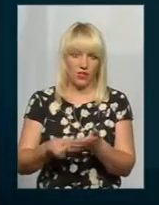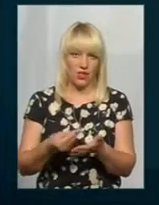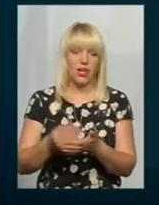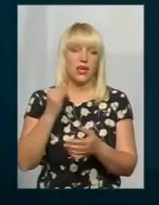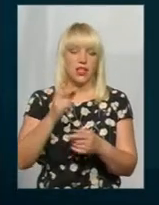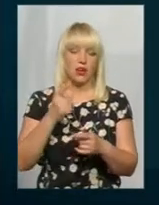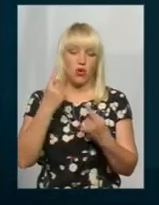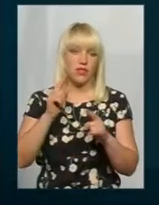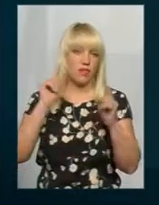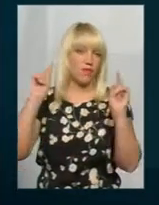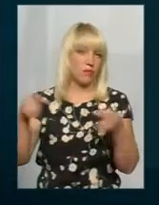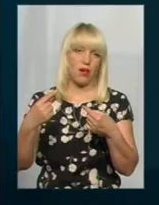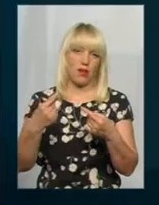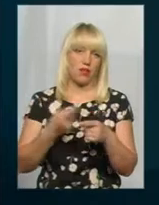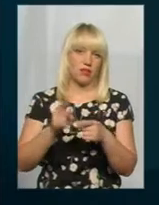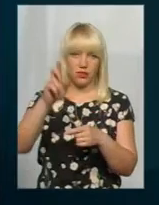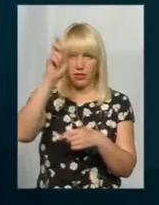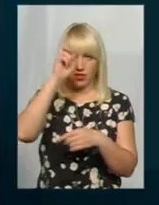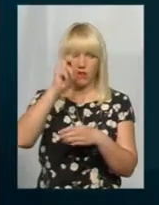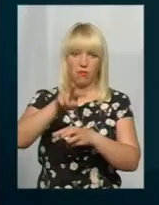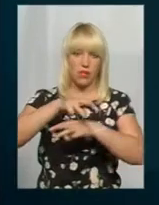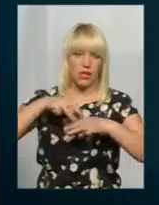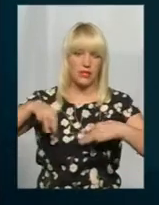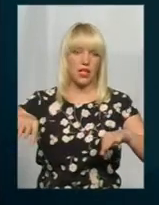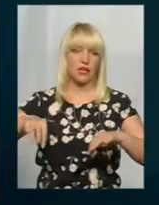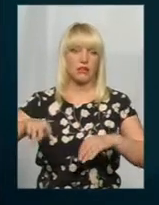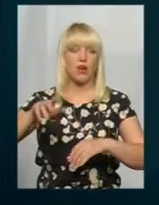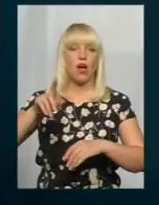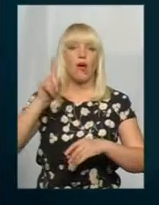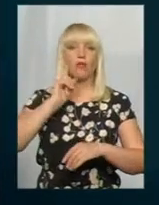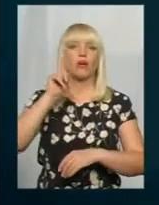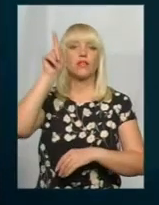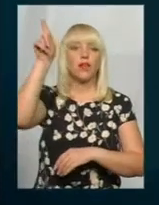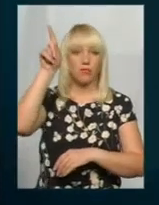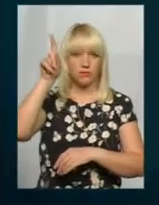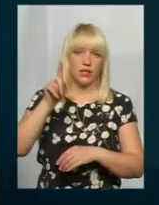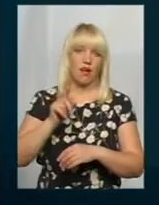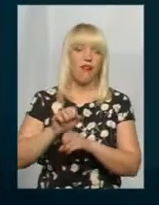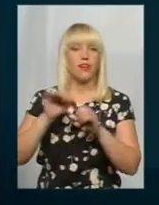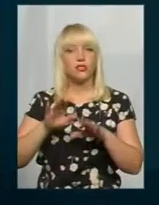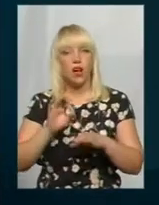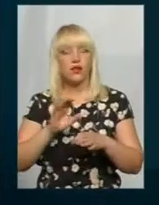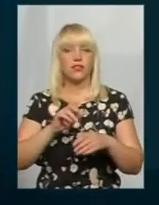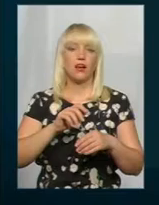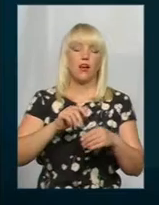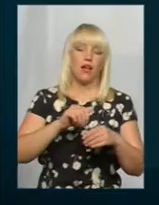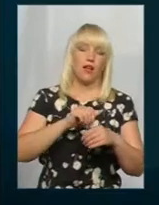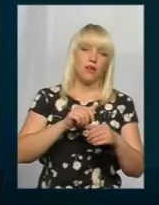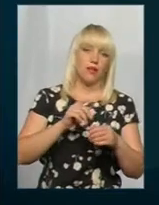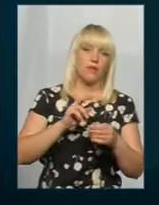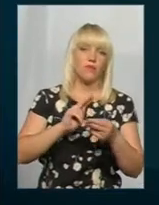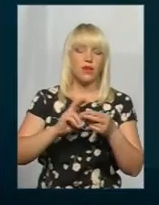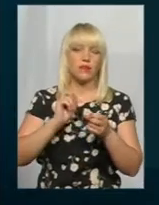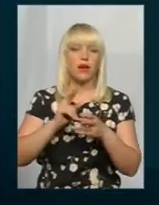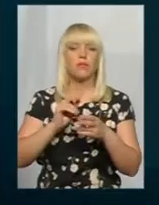вимагати від міністерства. Поки там рішаємося, так, знаєте, на полюбовну, добровільну, але це теж